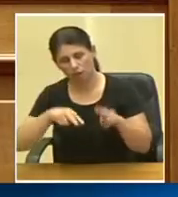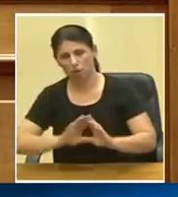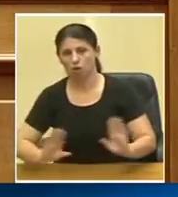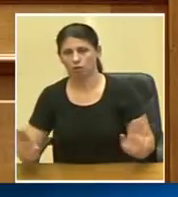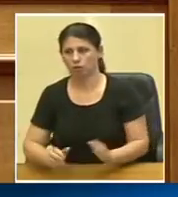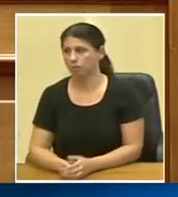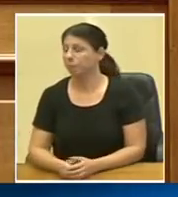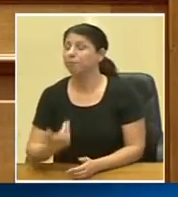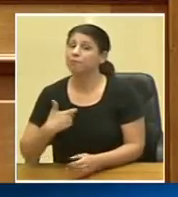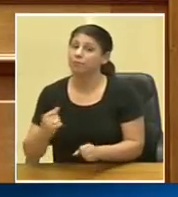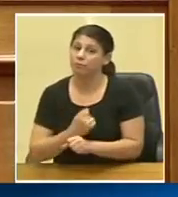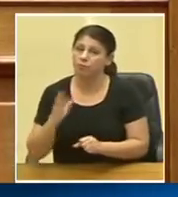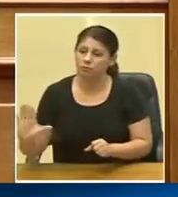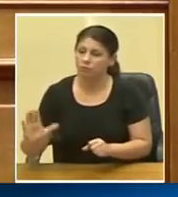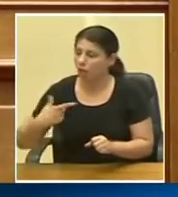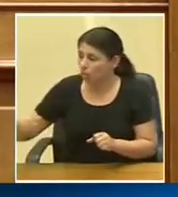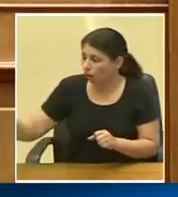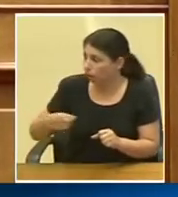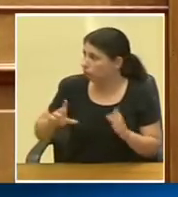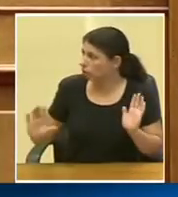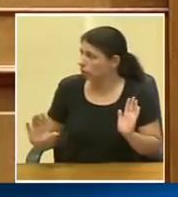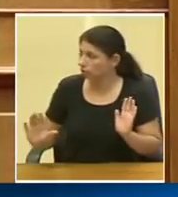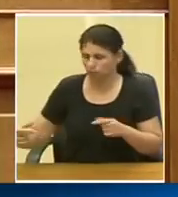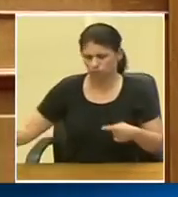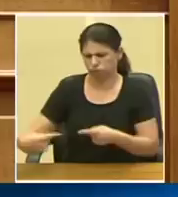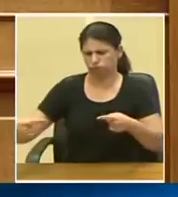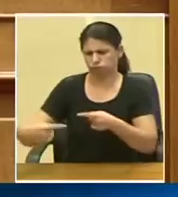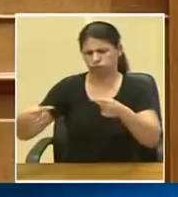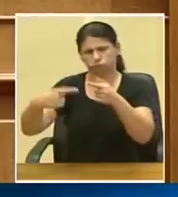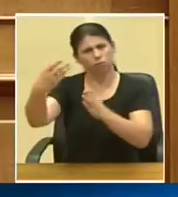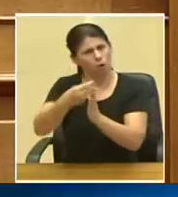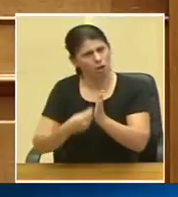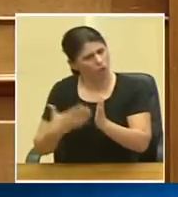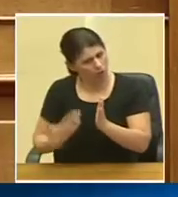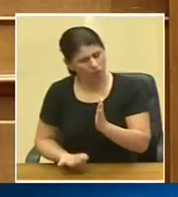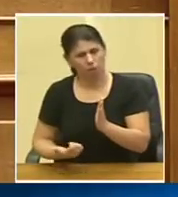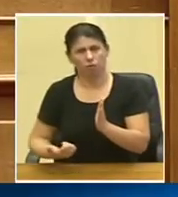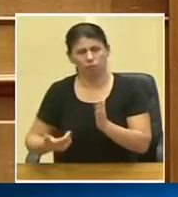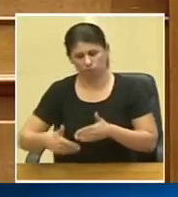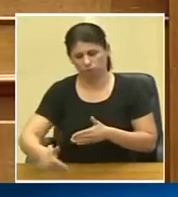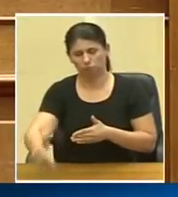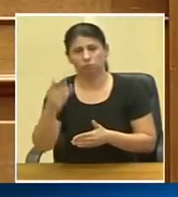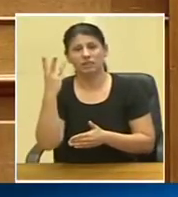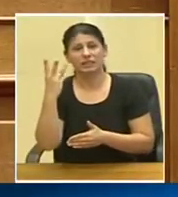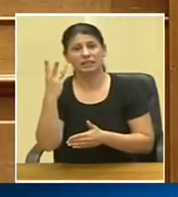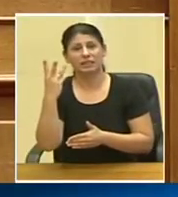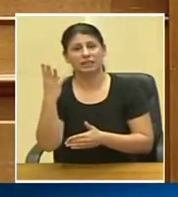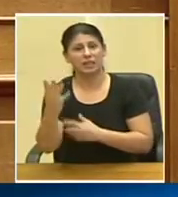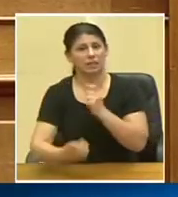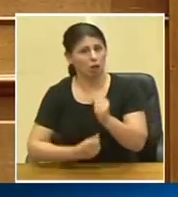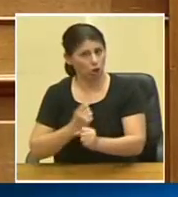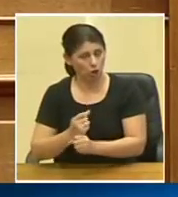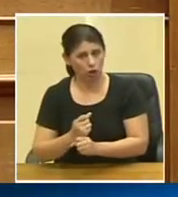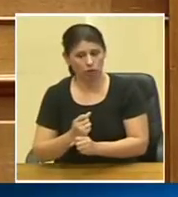Και επιμένω παρά τις διαφορές και τις έντονες συγκρούσεις, τις οποίες είχαμε τη διάρκεια αυτών των τριών-τεσσάρων χρόνων